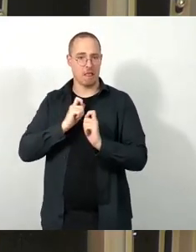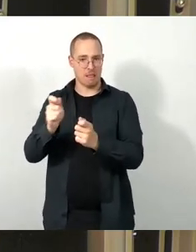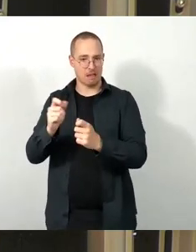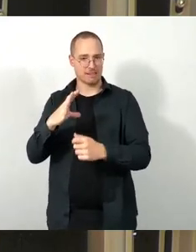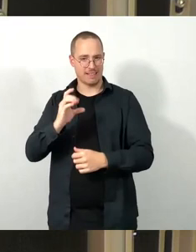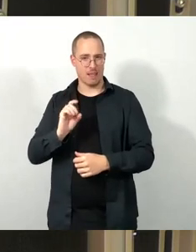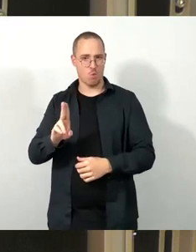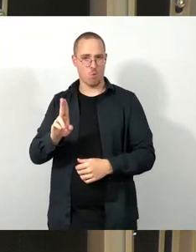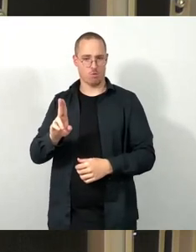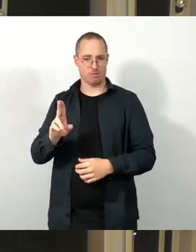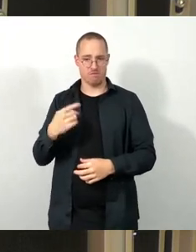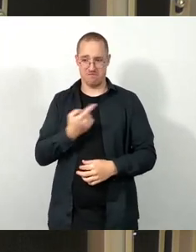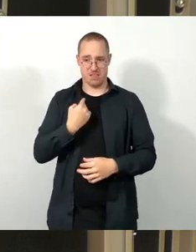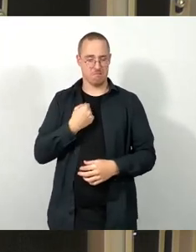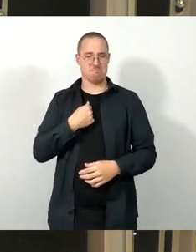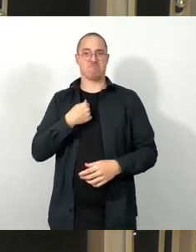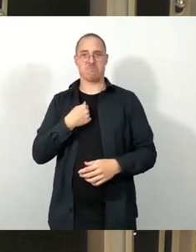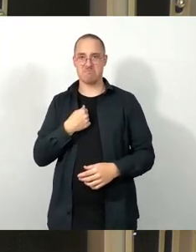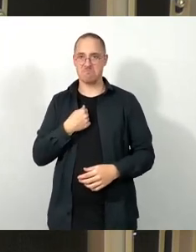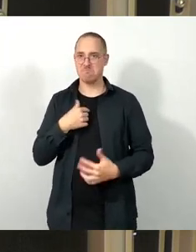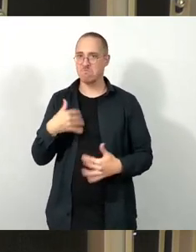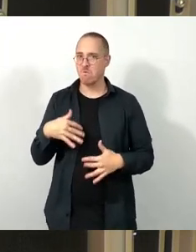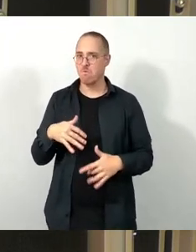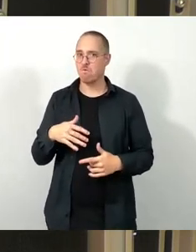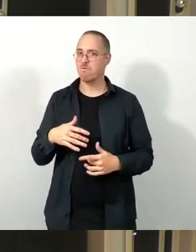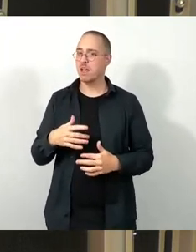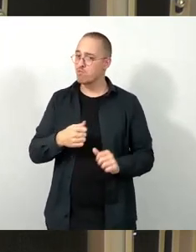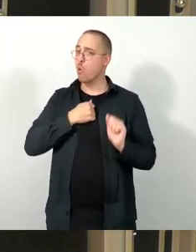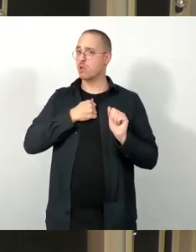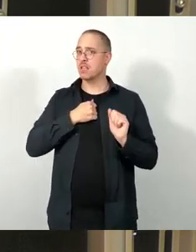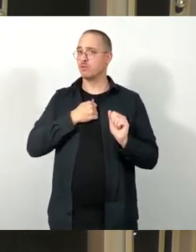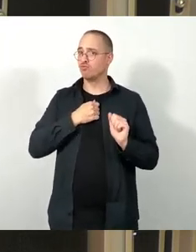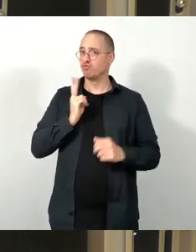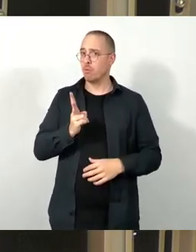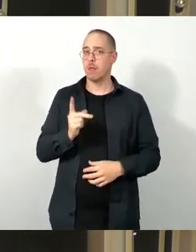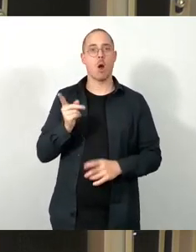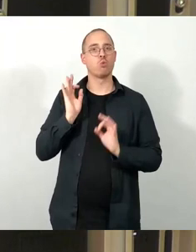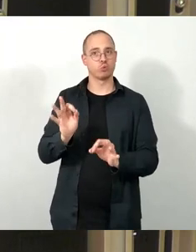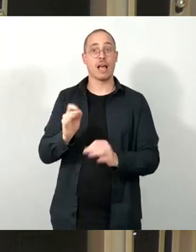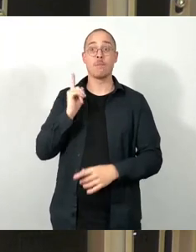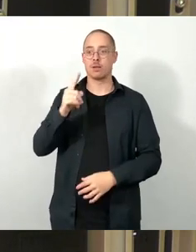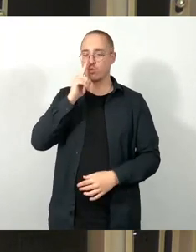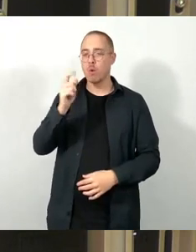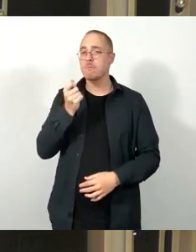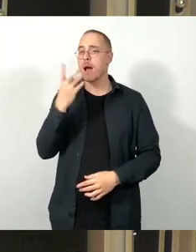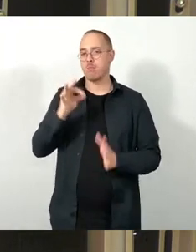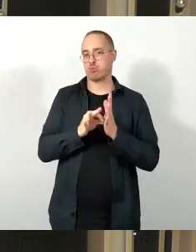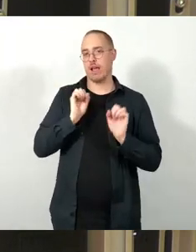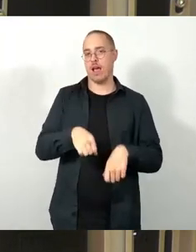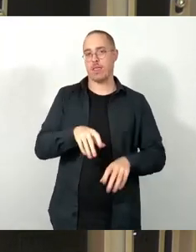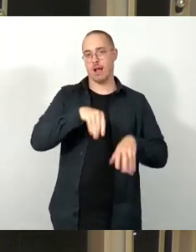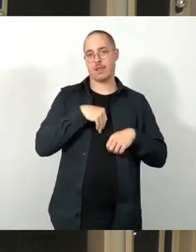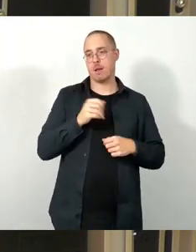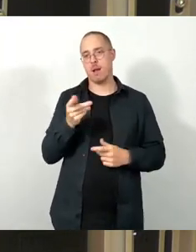sehr wagemutig und auch gut, dennoch für uns nur bedingt zustimmungsfähig. Den ersten Punkt hinsichtlich des neuen